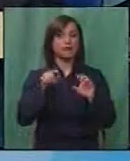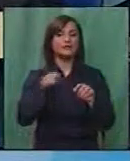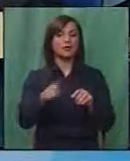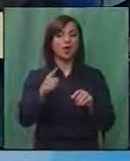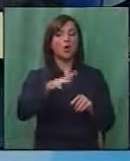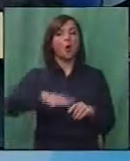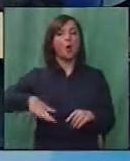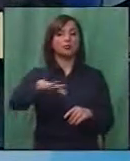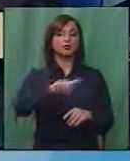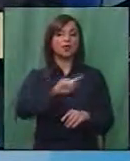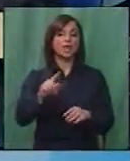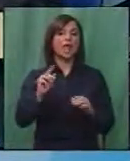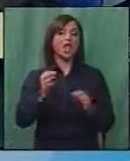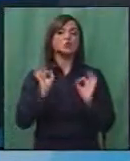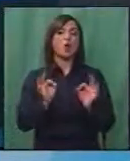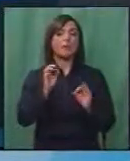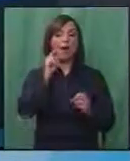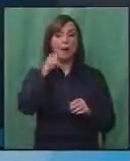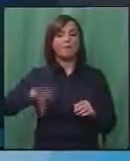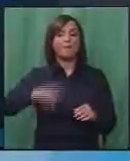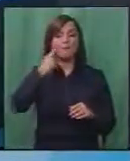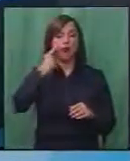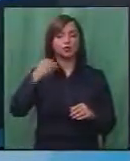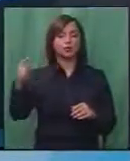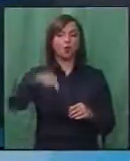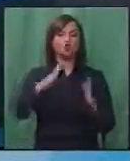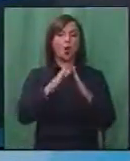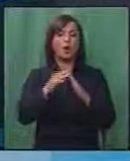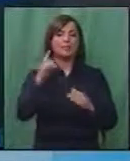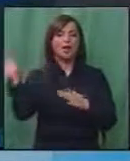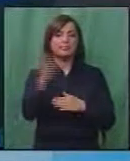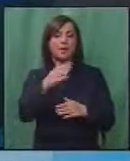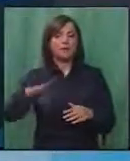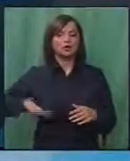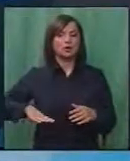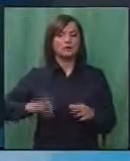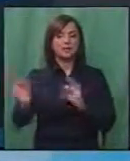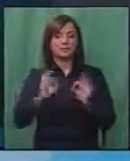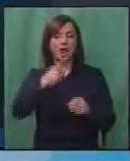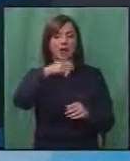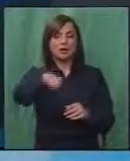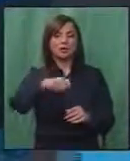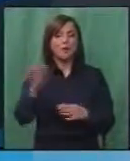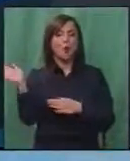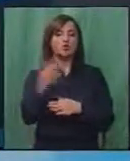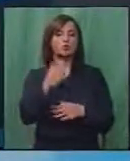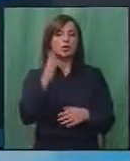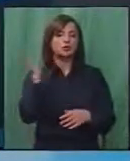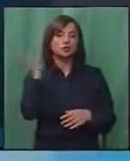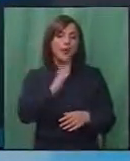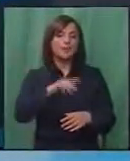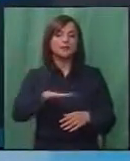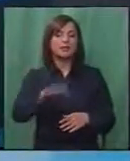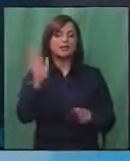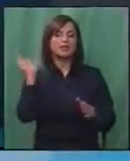едно обштество не е нормално мажот да дојде дома да ја удри жената за да му намести ручек, да му удри шамар на детето или да го